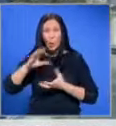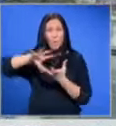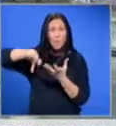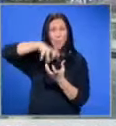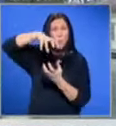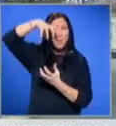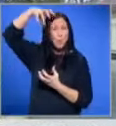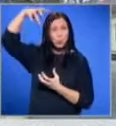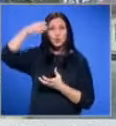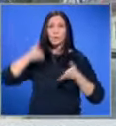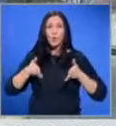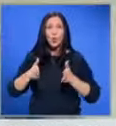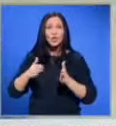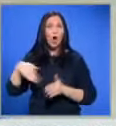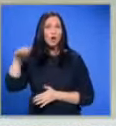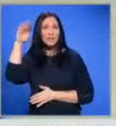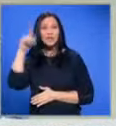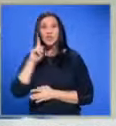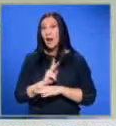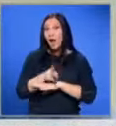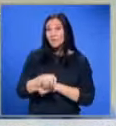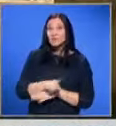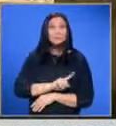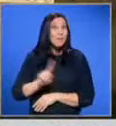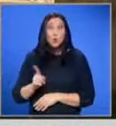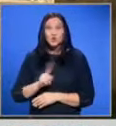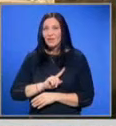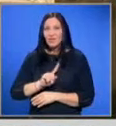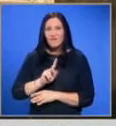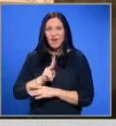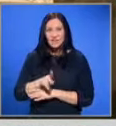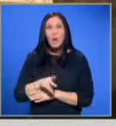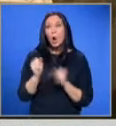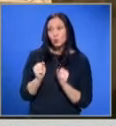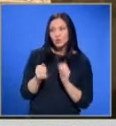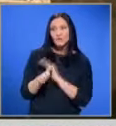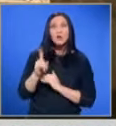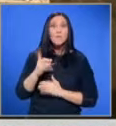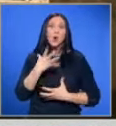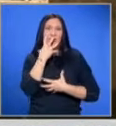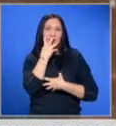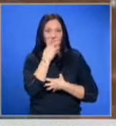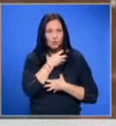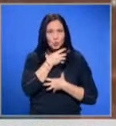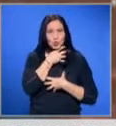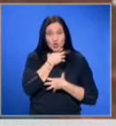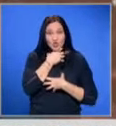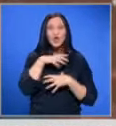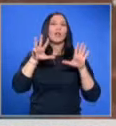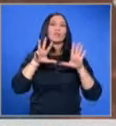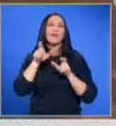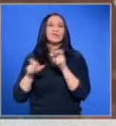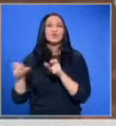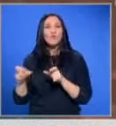коридора и етажите. Трябва да влезем, не мога да не влезем. Това ако спиш вътре, мога да се задушиш. Девет човеки